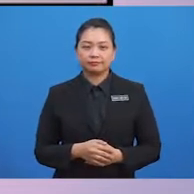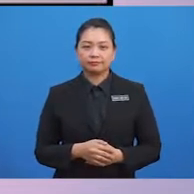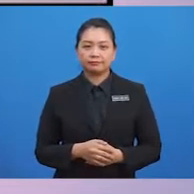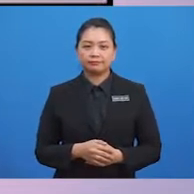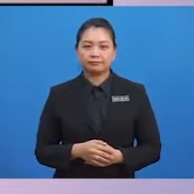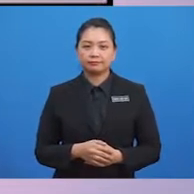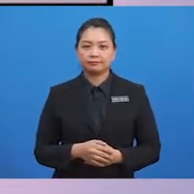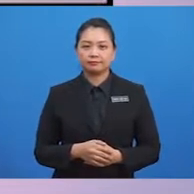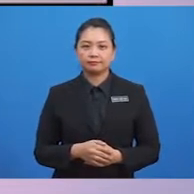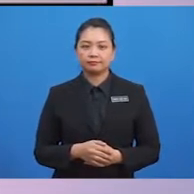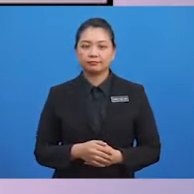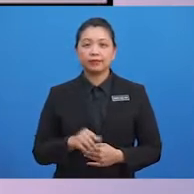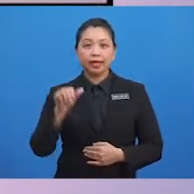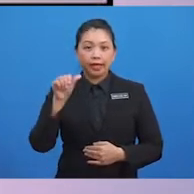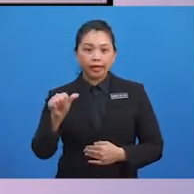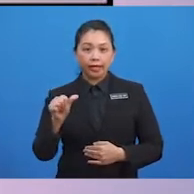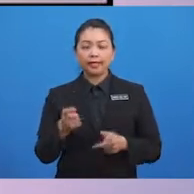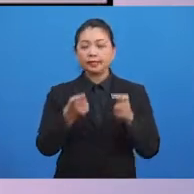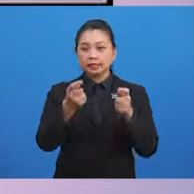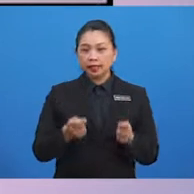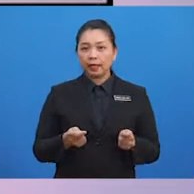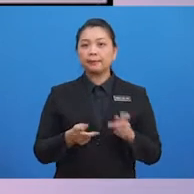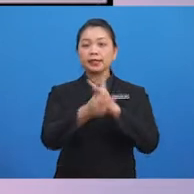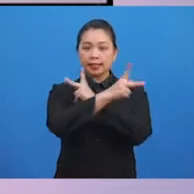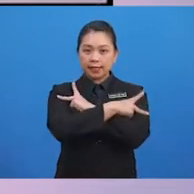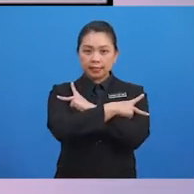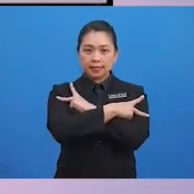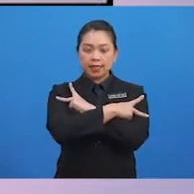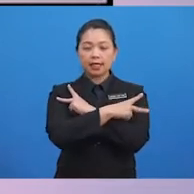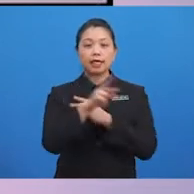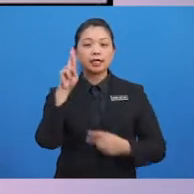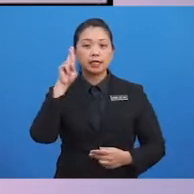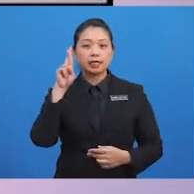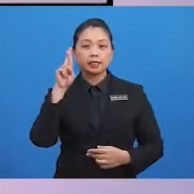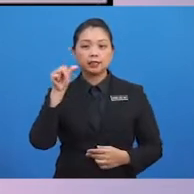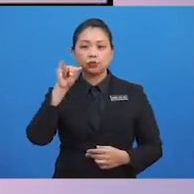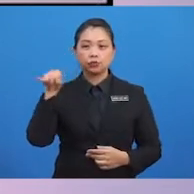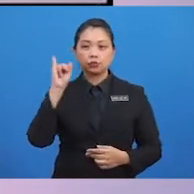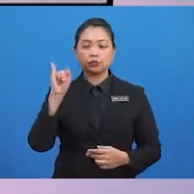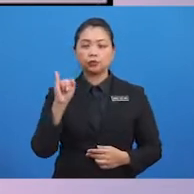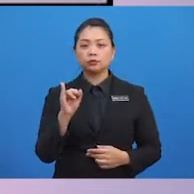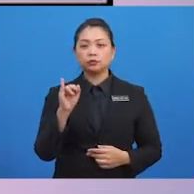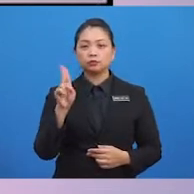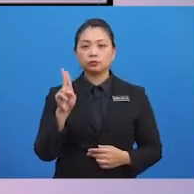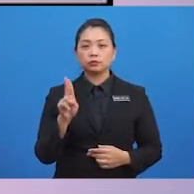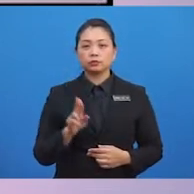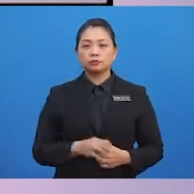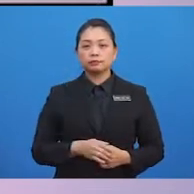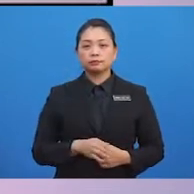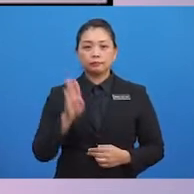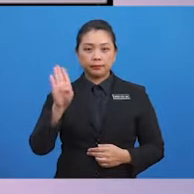A. Terima kasih, Raju. B. Tahniah, Tan.